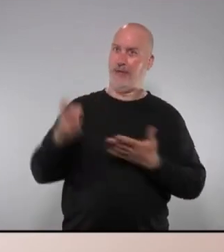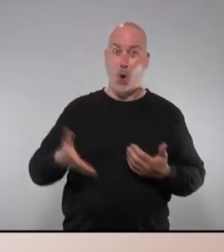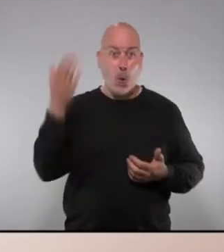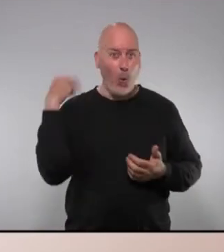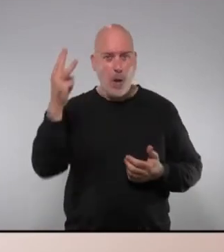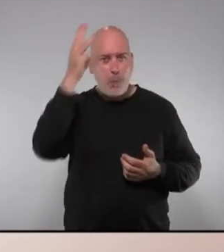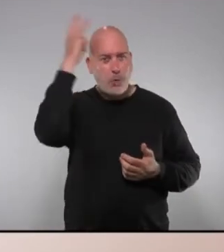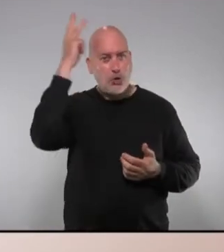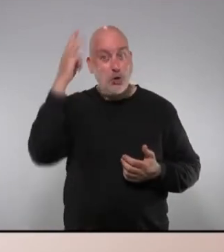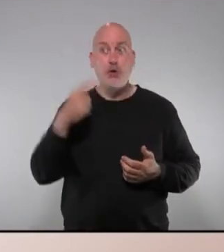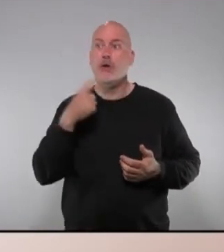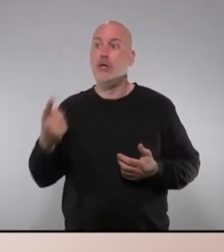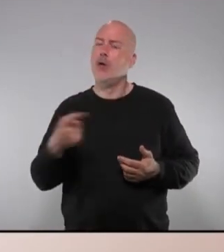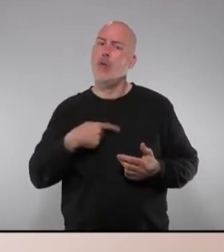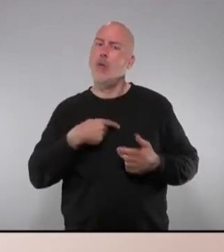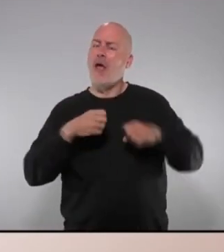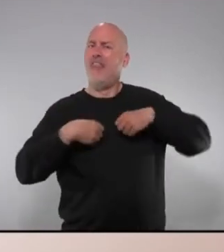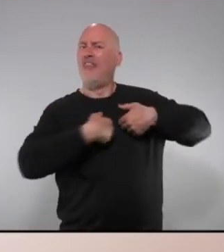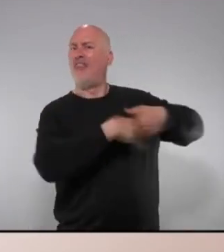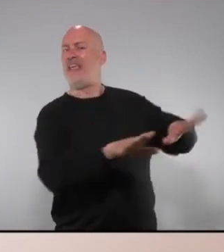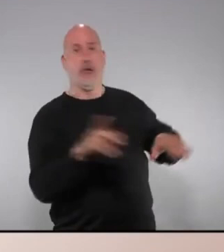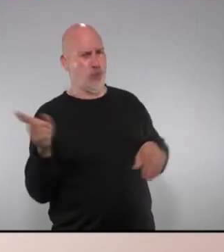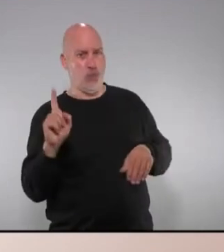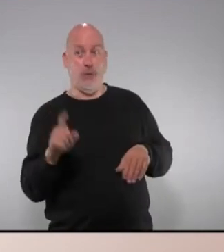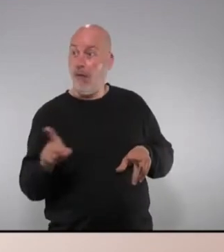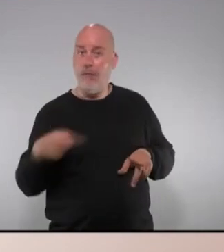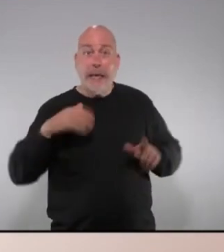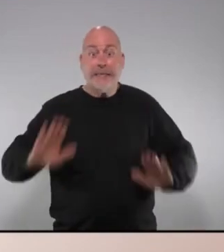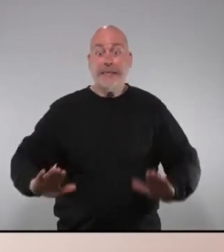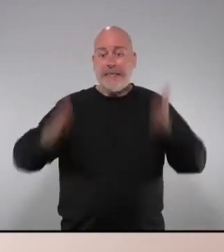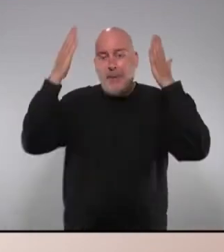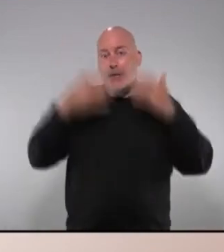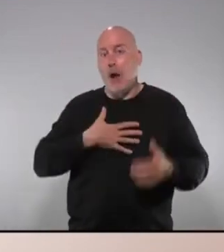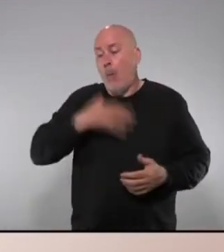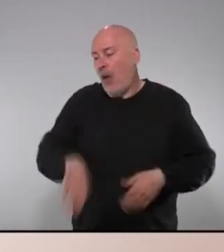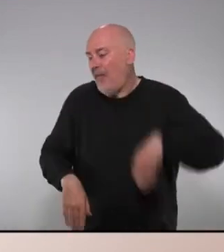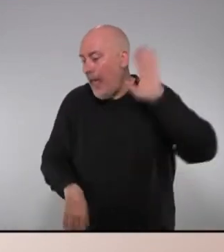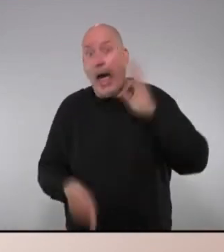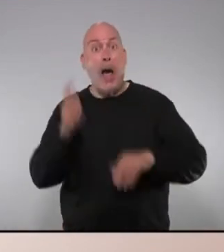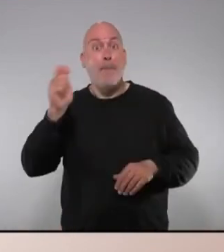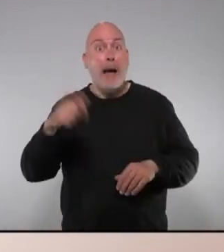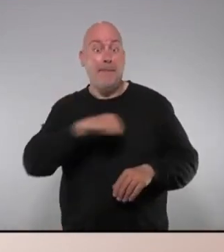de no deixar enrere ningú que no pugui seguir l'hem substituït per salvar-se quien pueda quien se pueda pagar una moto privada